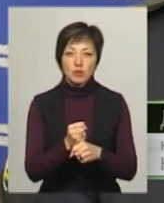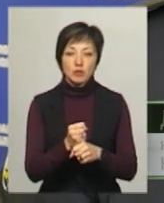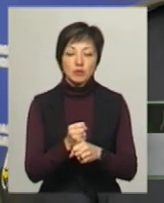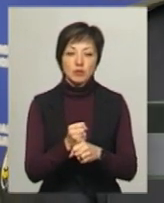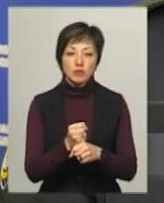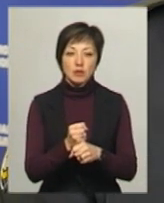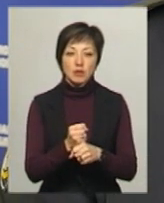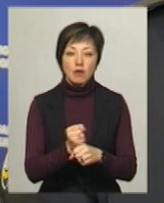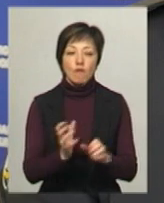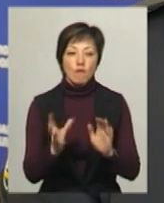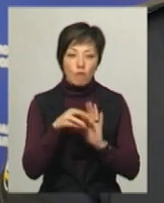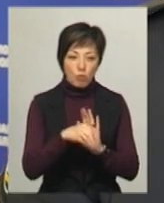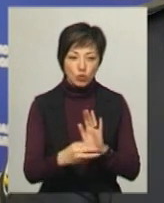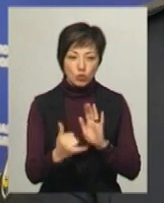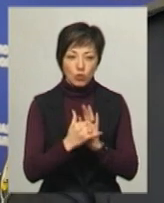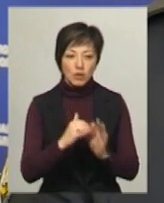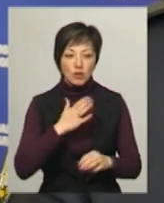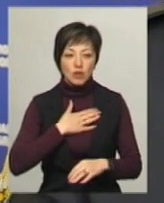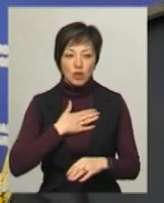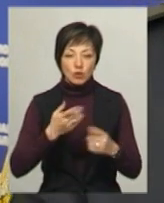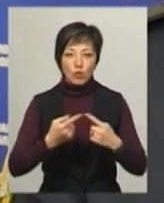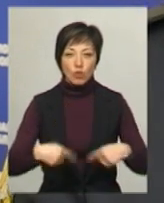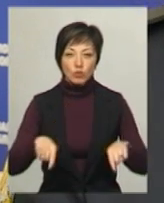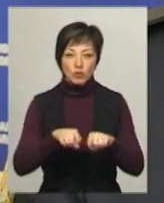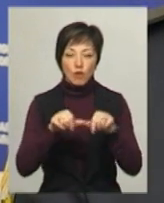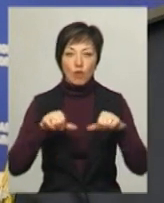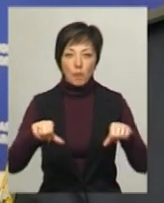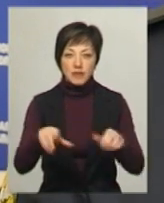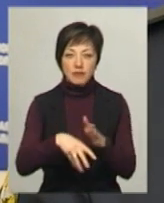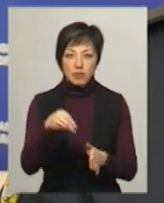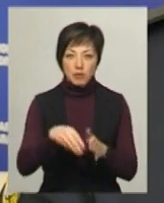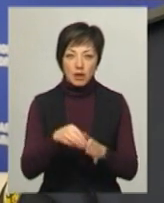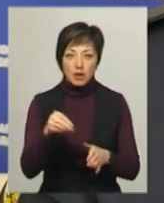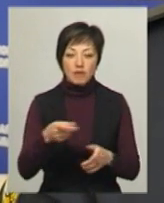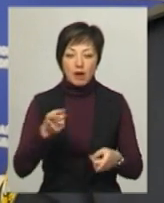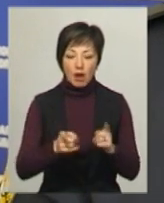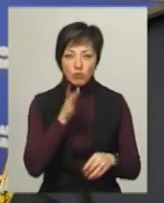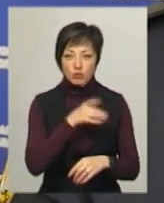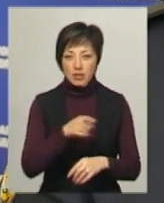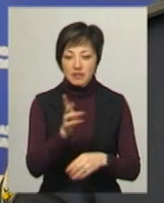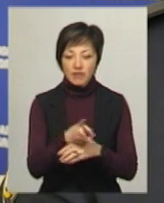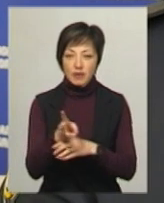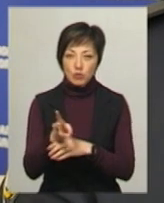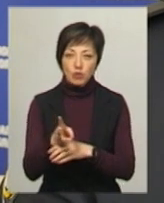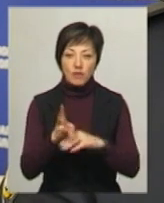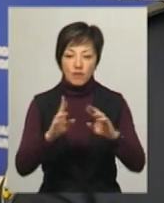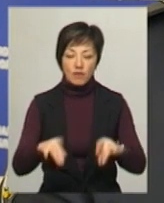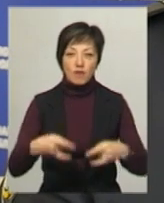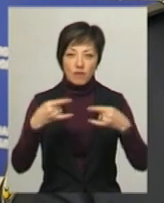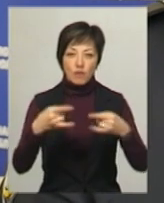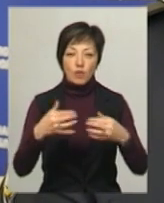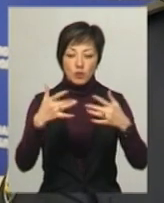змонтовані на наших окружних виборчих комісіях. В реальному часі з них відеопотік виводиться в